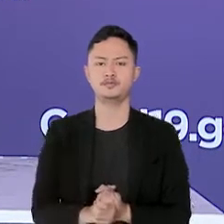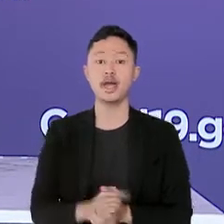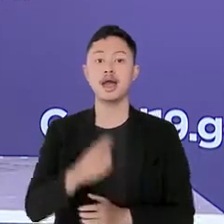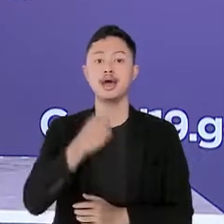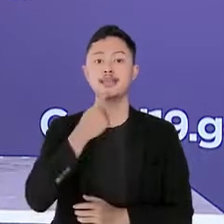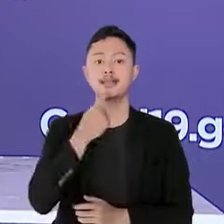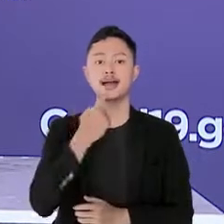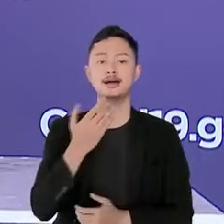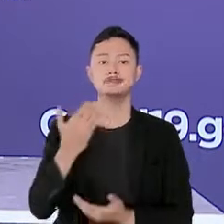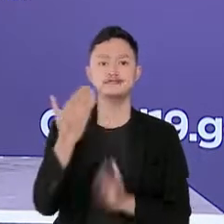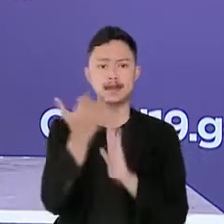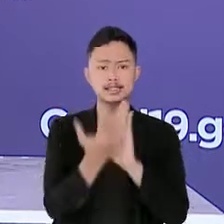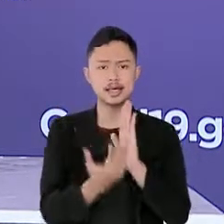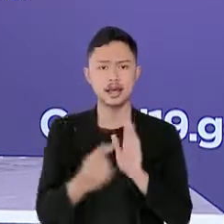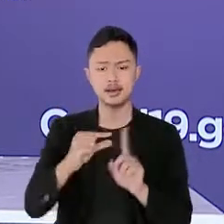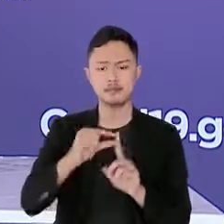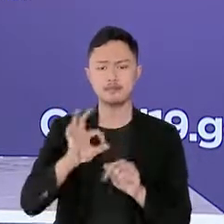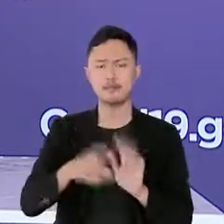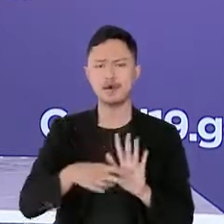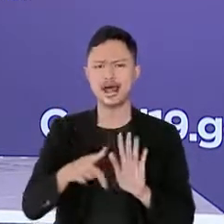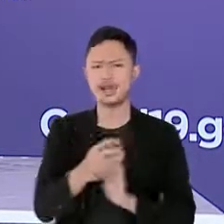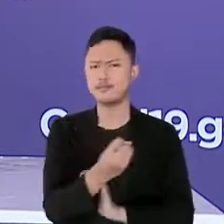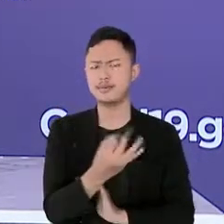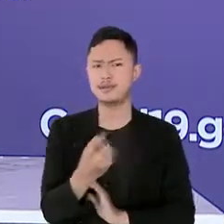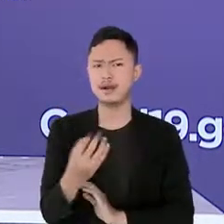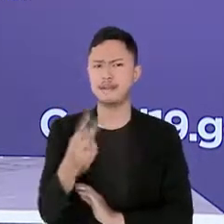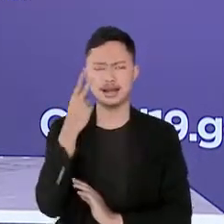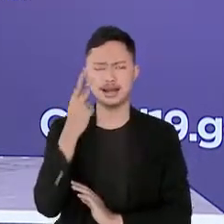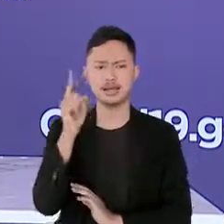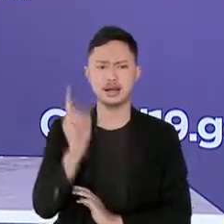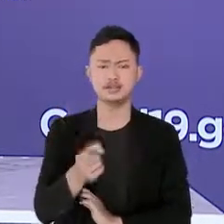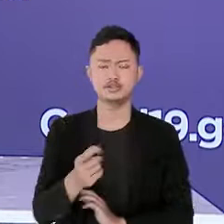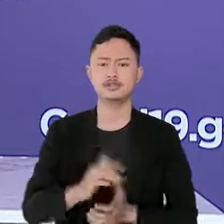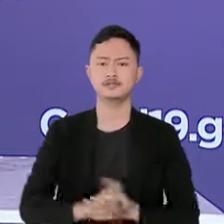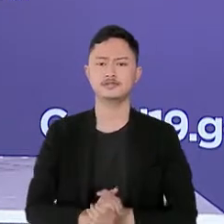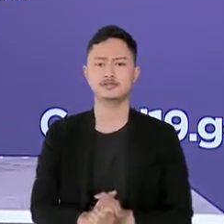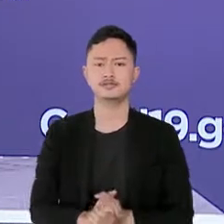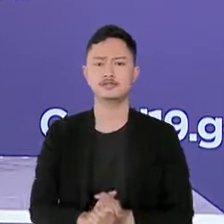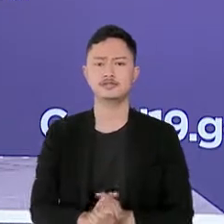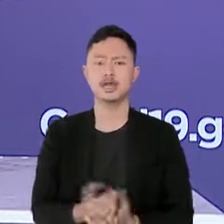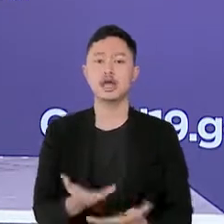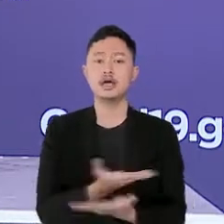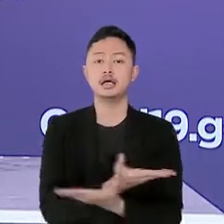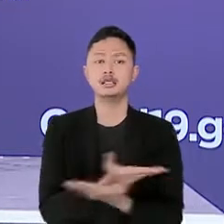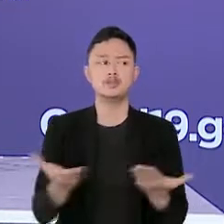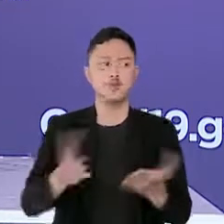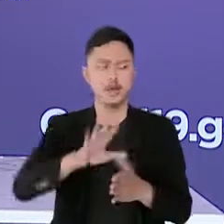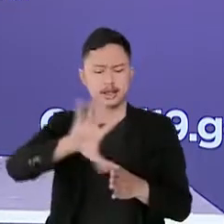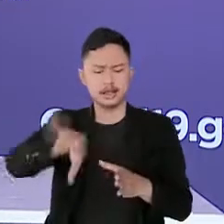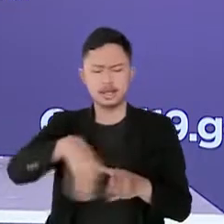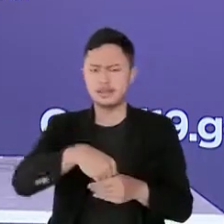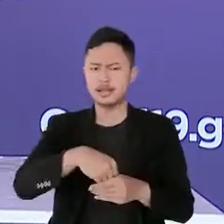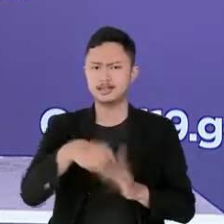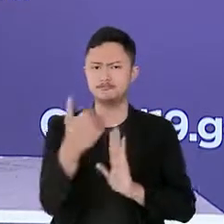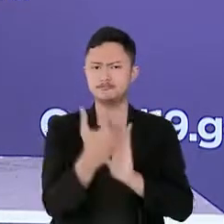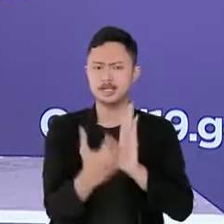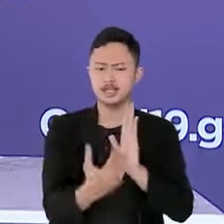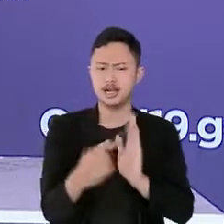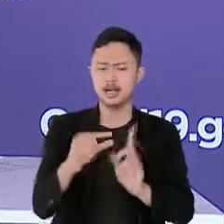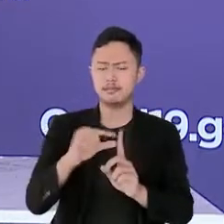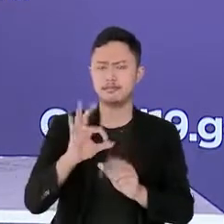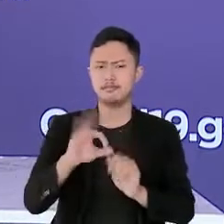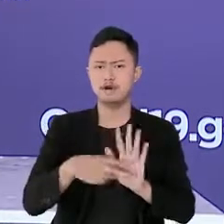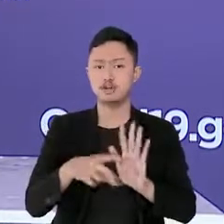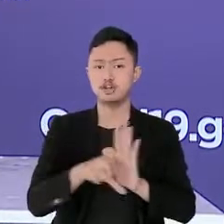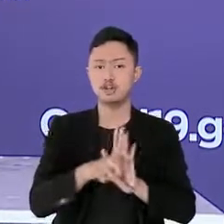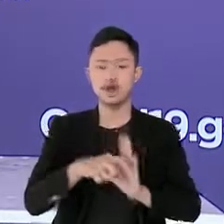terdapat beberapa hal yang harus diperhatikan yaitu seluruh elemen yang terlibat dalam penyelenggaraan PON